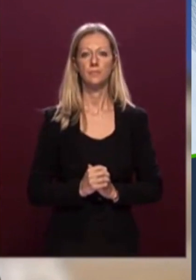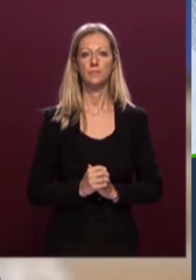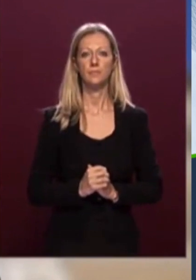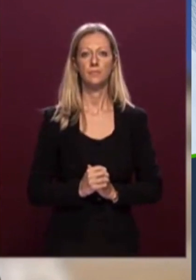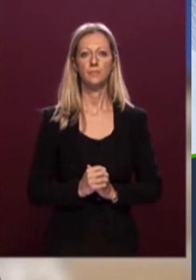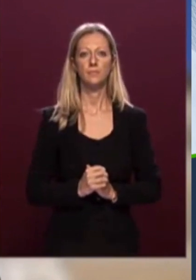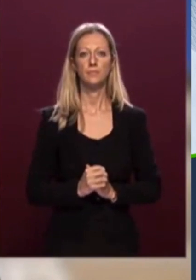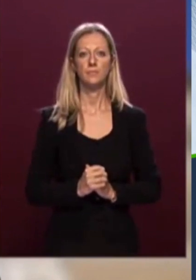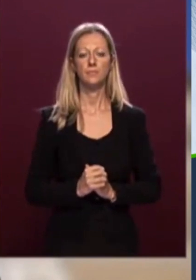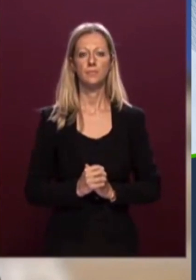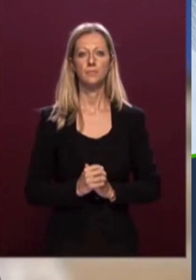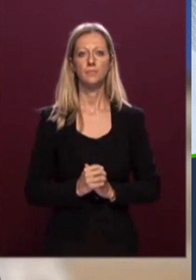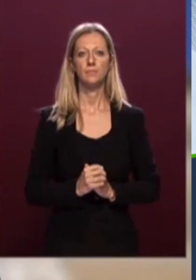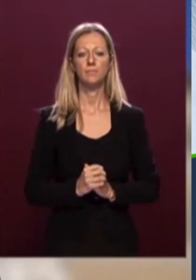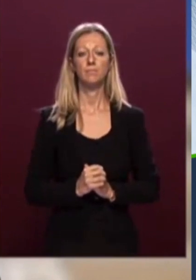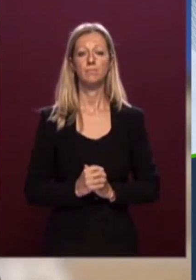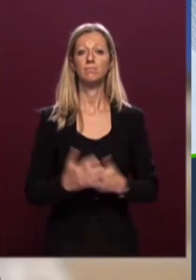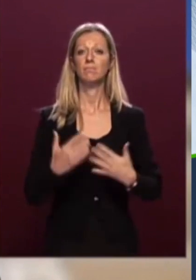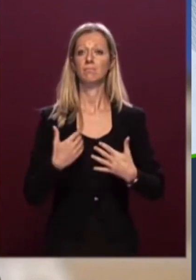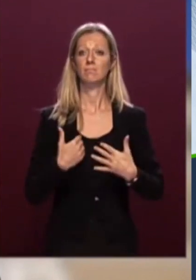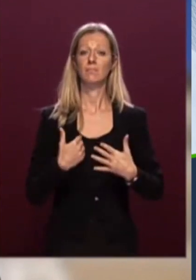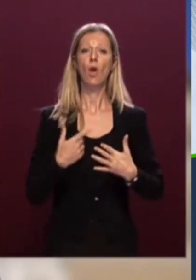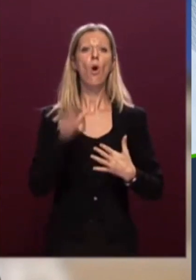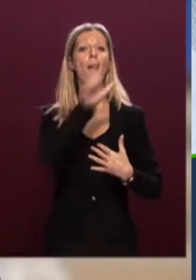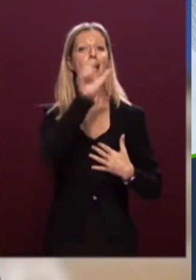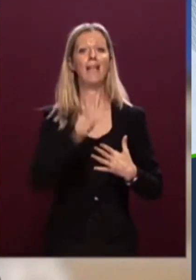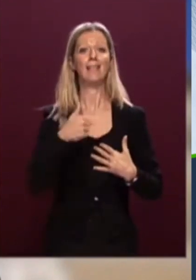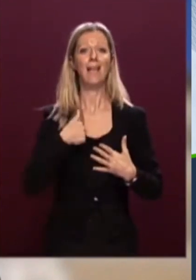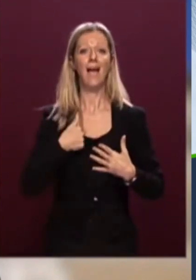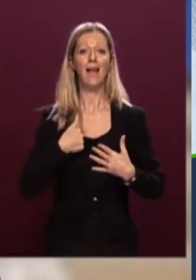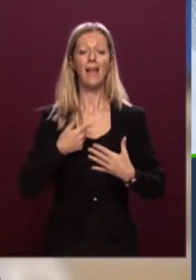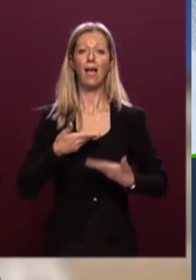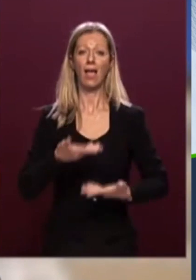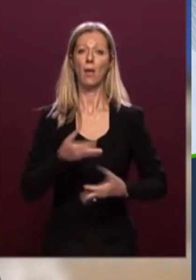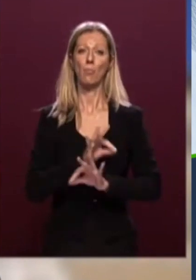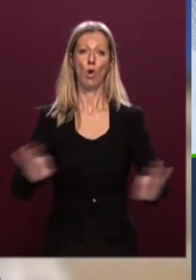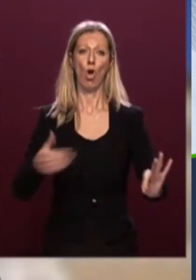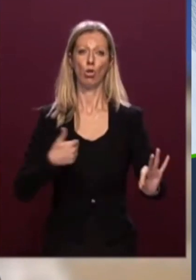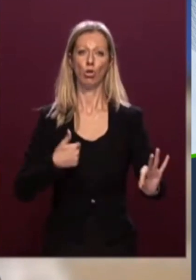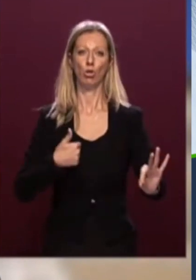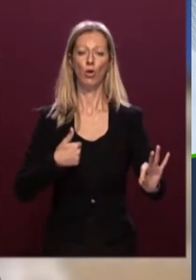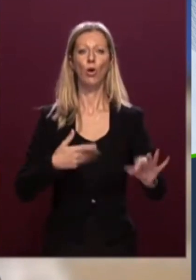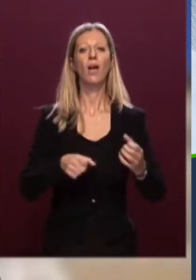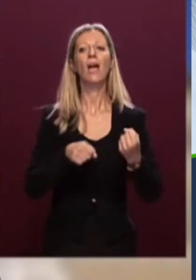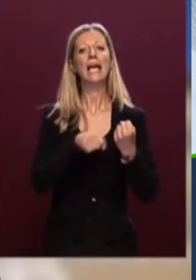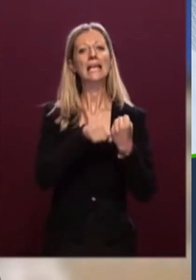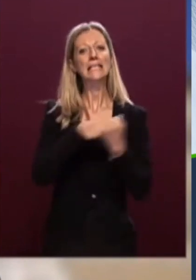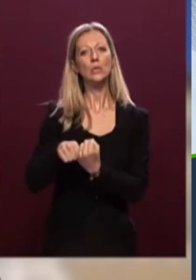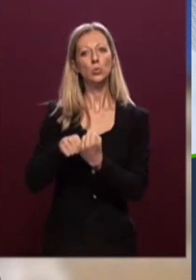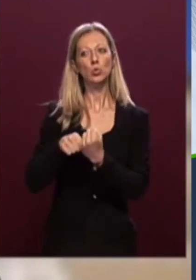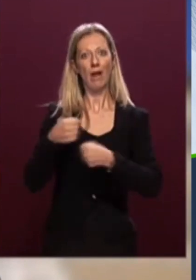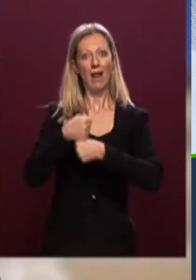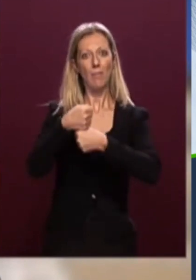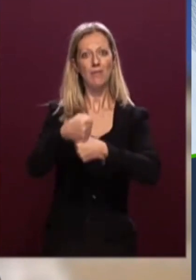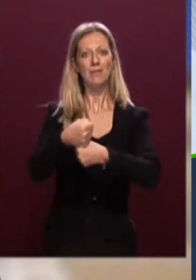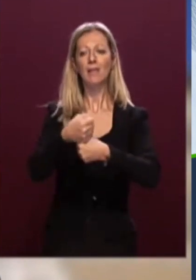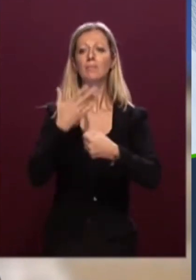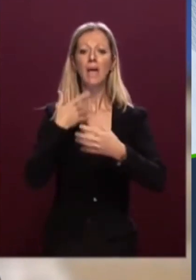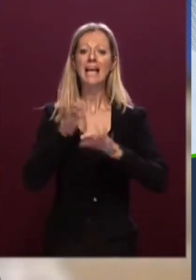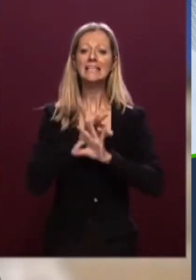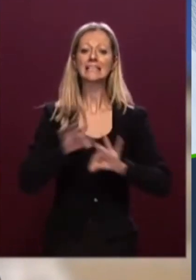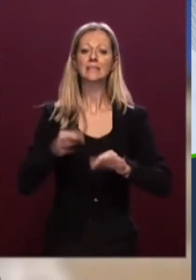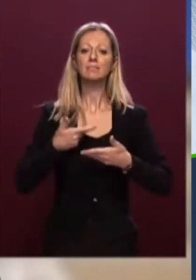mi metto al servizio del Paese dell'istituzione che rappresenta direttamente dei cittadini